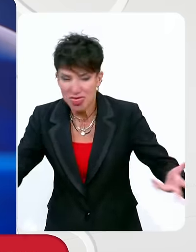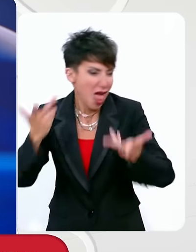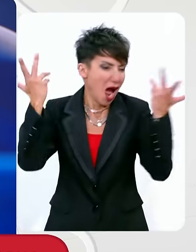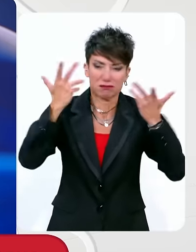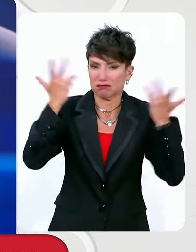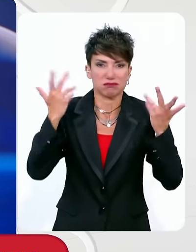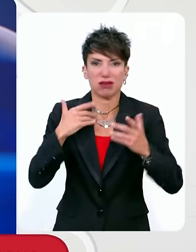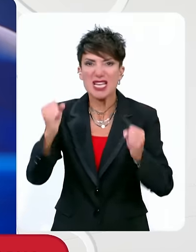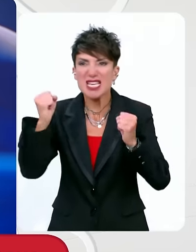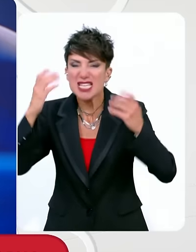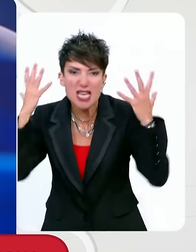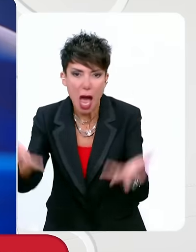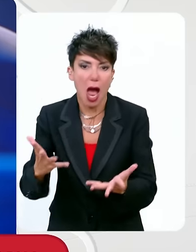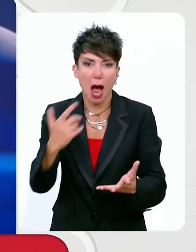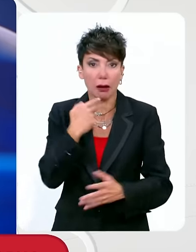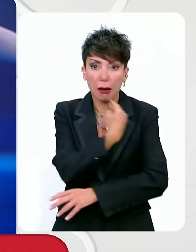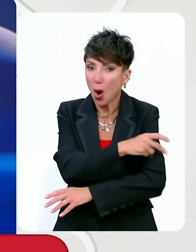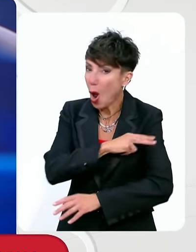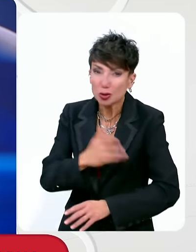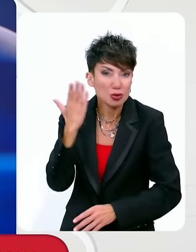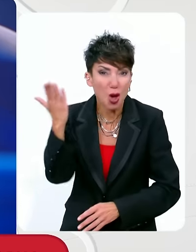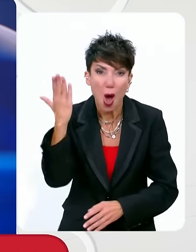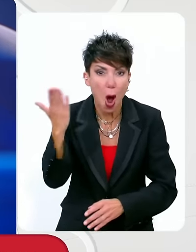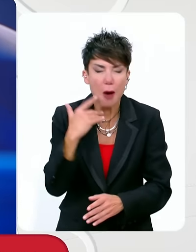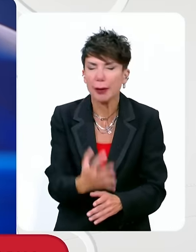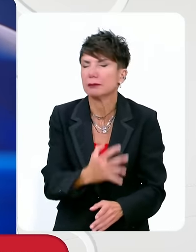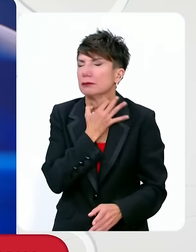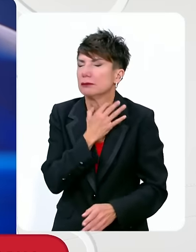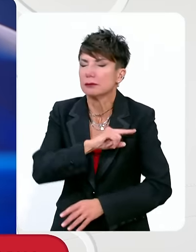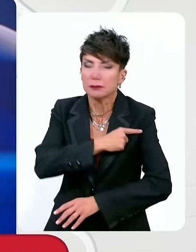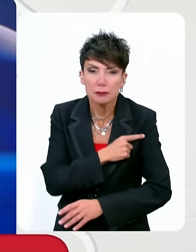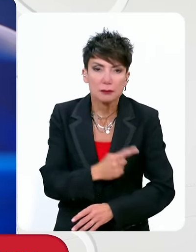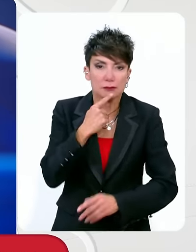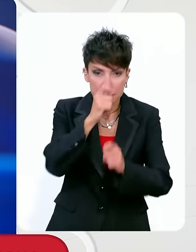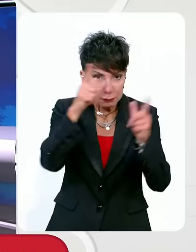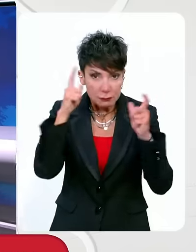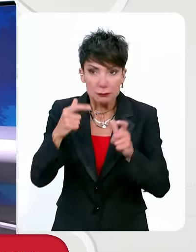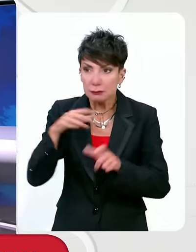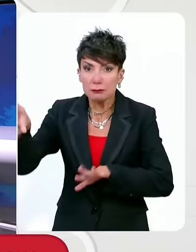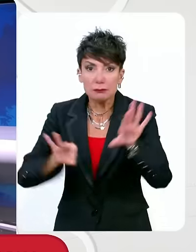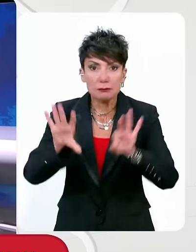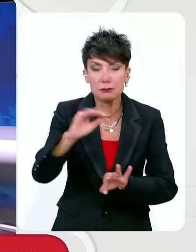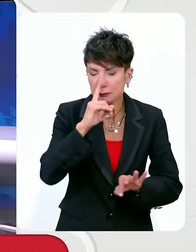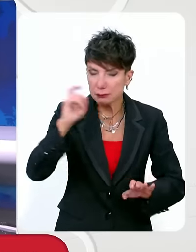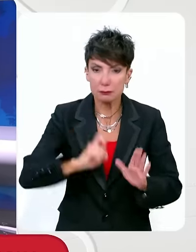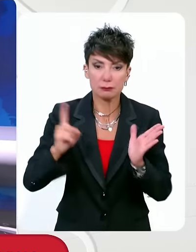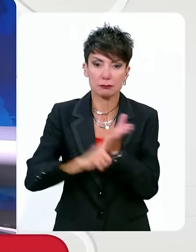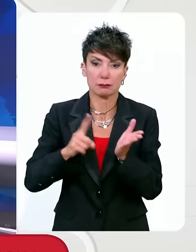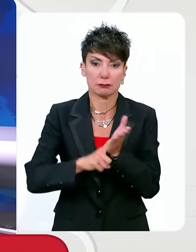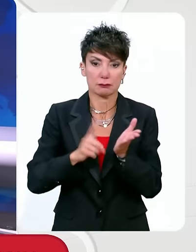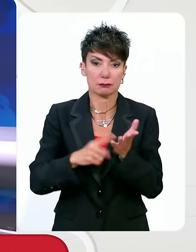υγειονομικούς στα νοσοκομεία που χρειαζόμαστε γιατρούς, νοσηλευτές και δεν έχουμε αντίθετα δίνονται